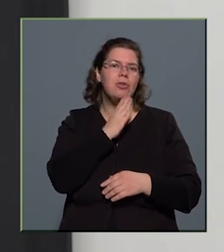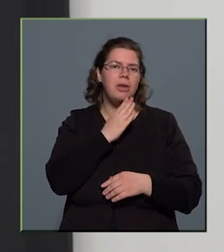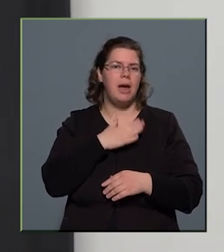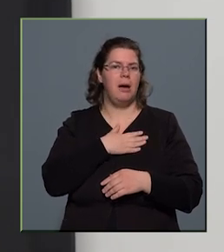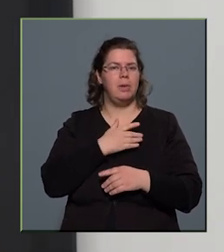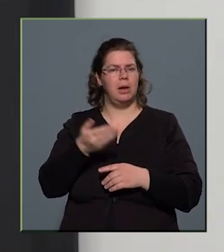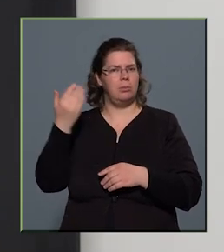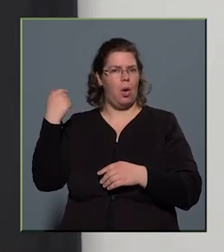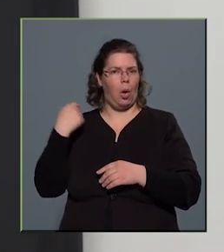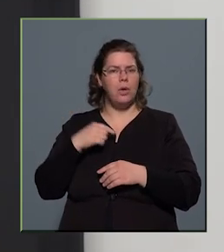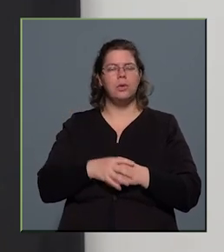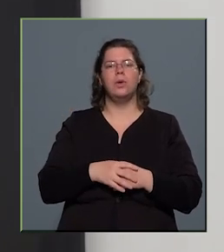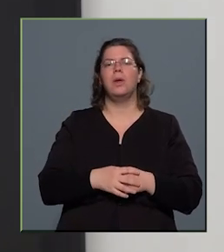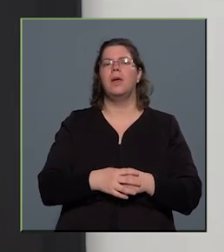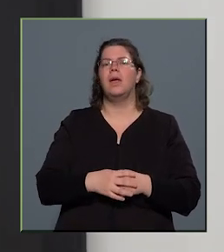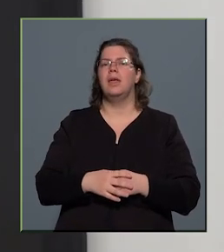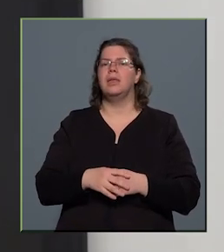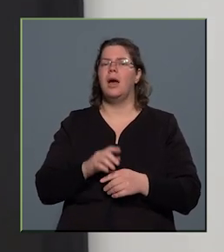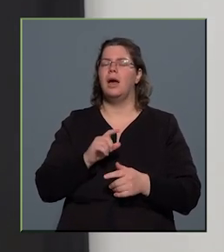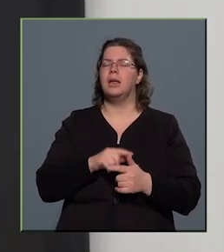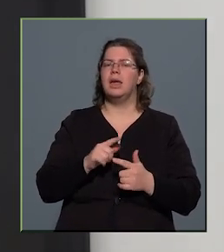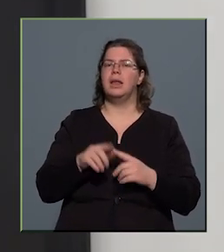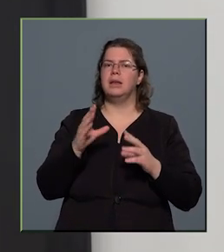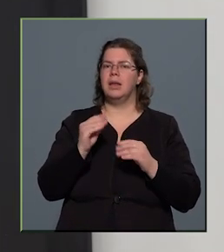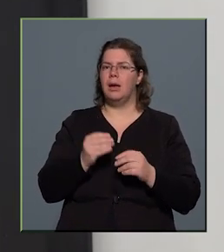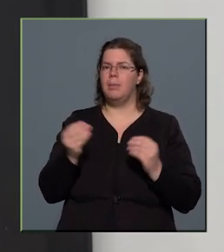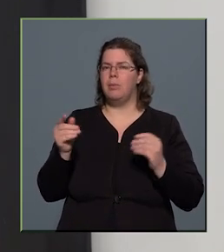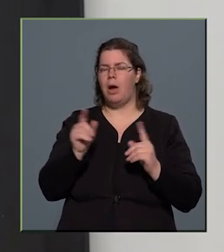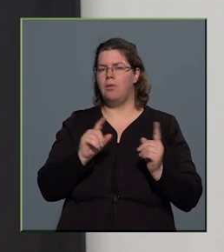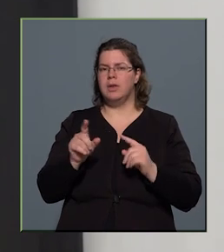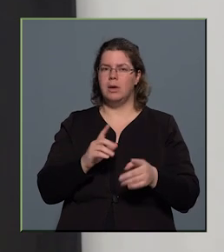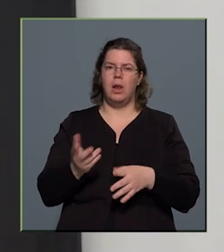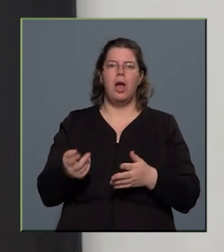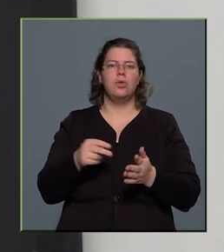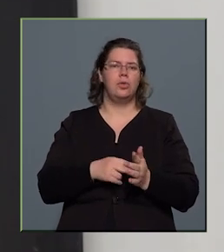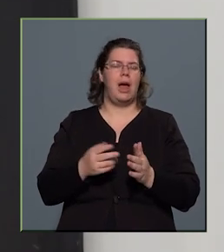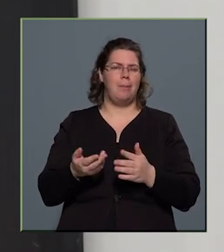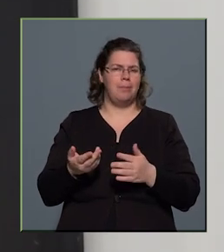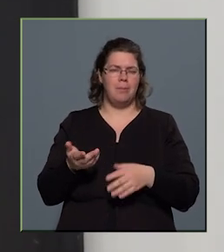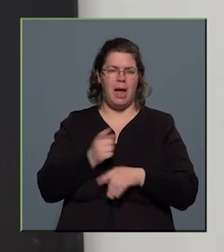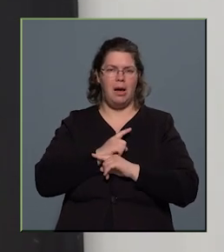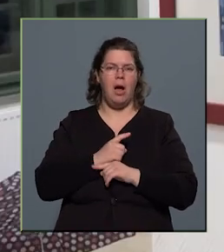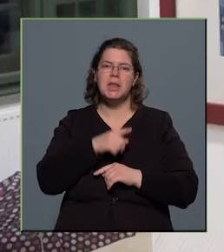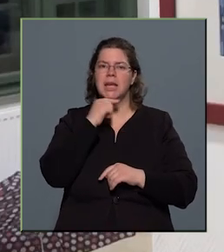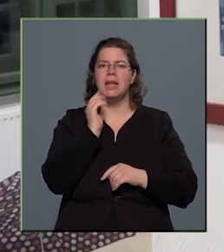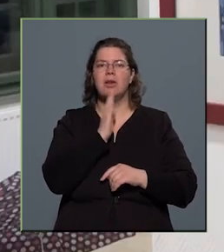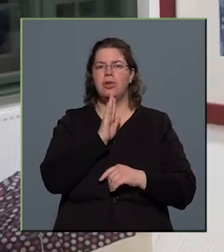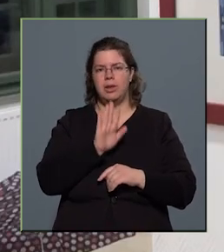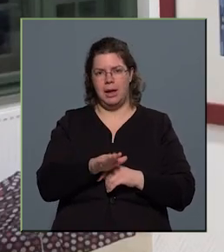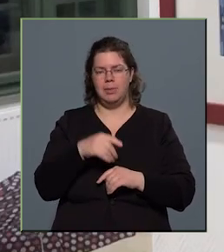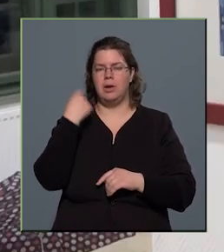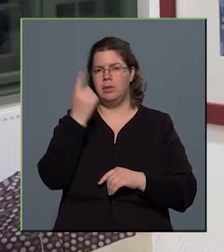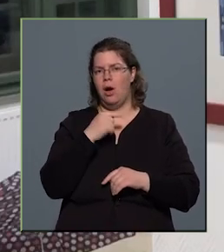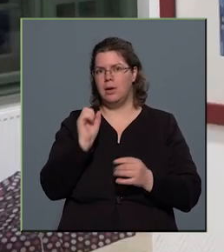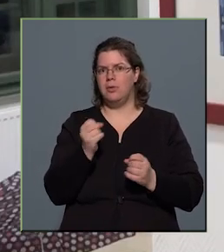például ez a kék kép, abban a viszonylag, korán meghalt édesanyámnak az arca villan